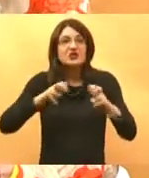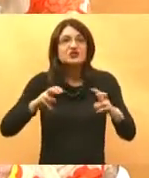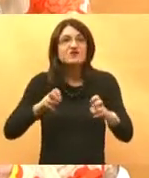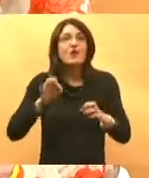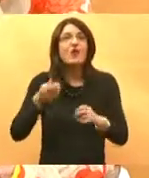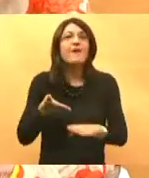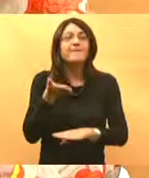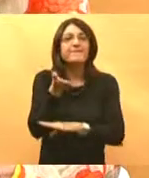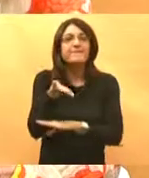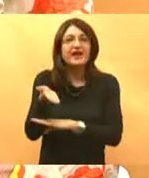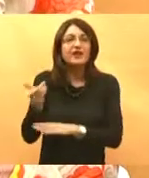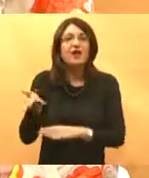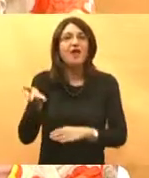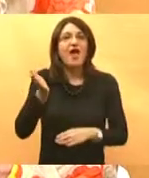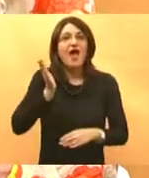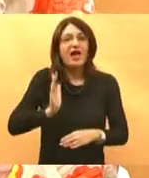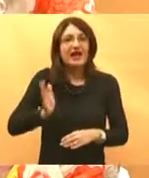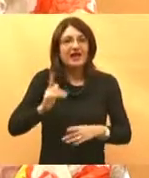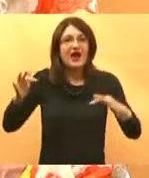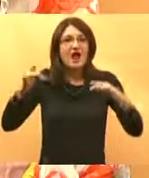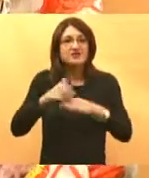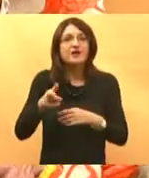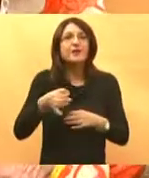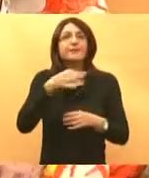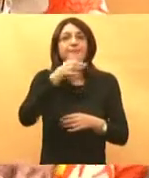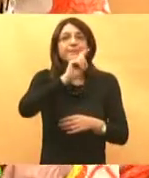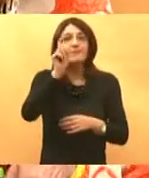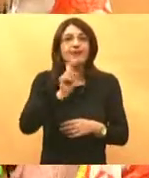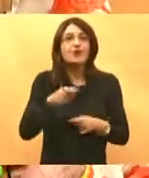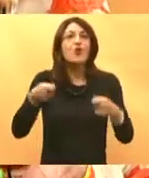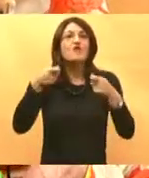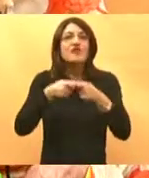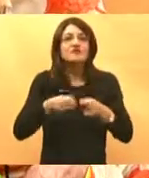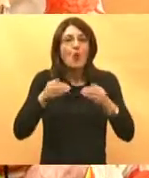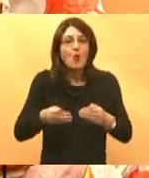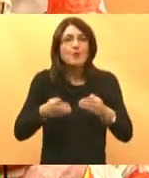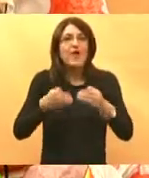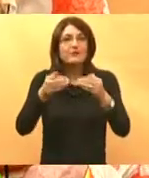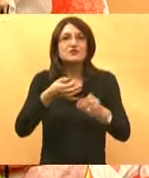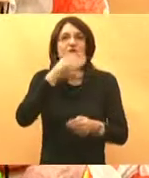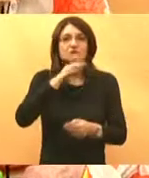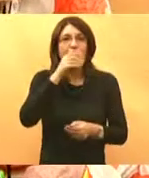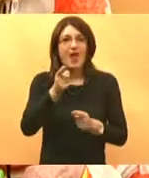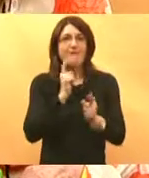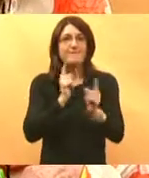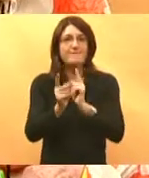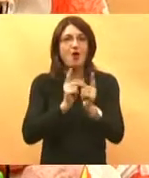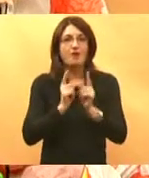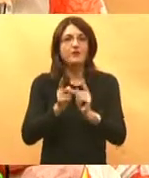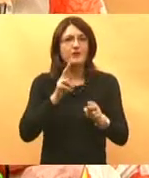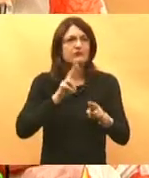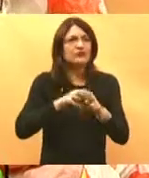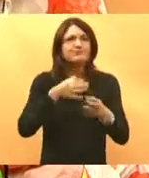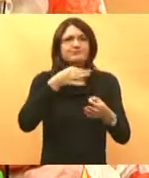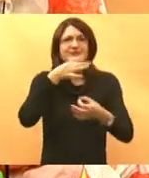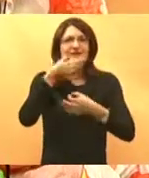predloga i stavova građanja o pitanjima vezanih za unapređenje mobilnosti. Kad vam to kažem, bit će ispitivanje